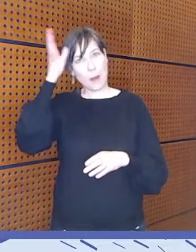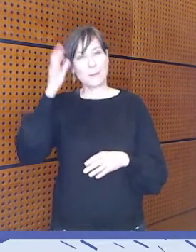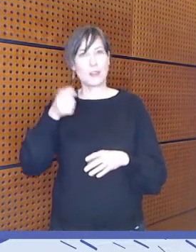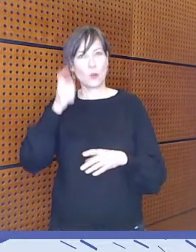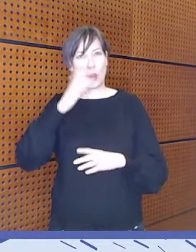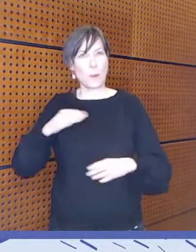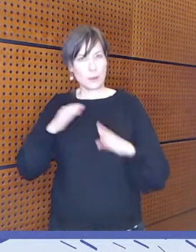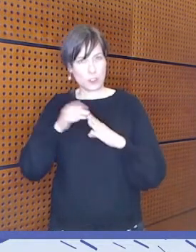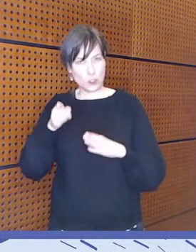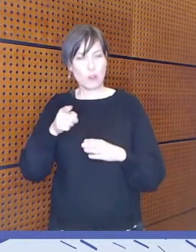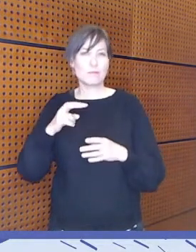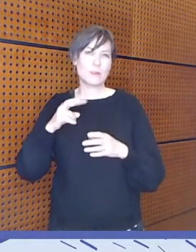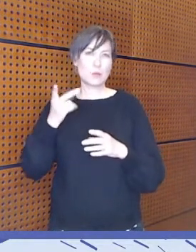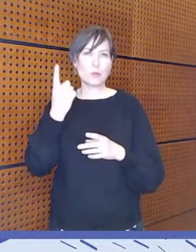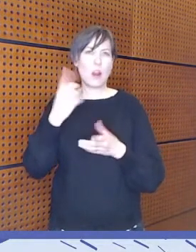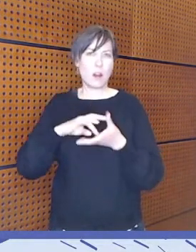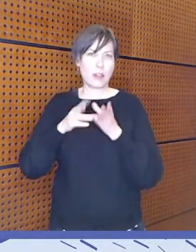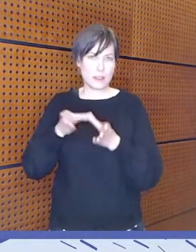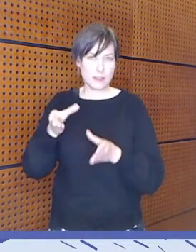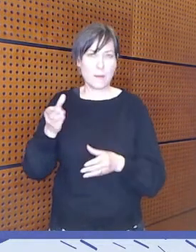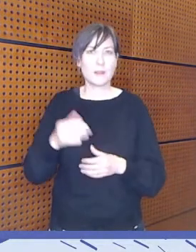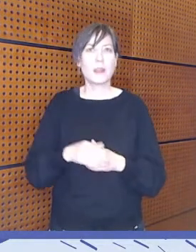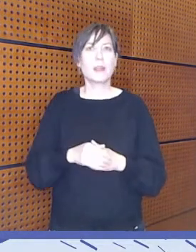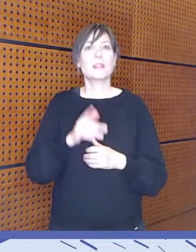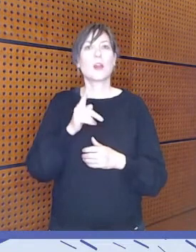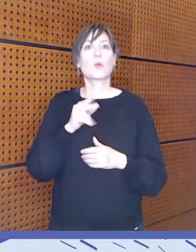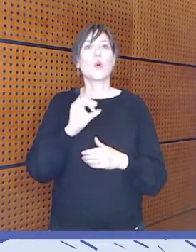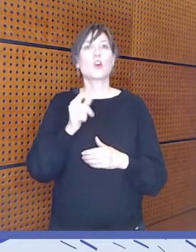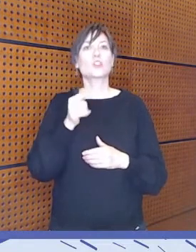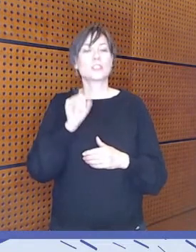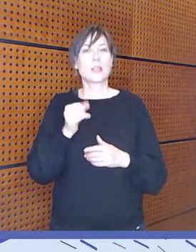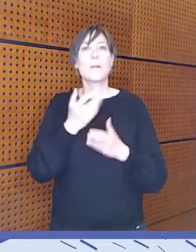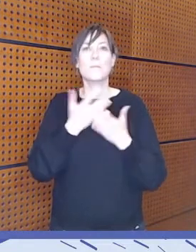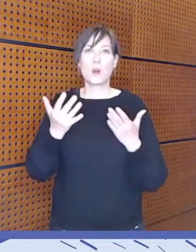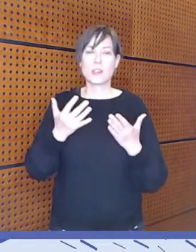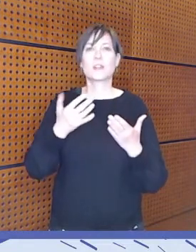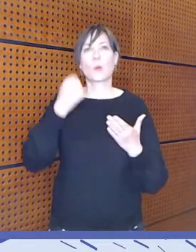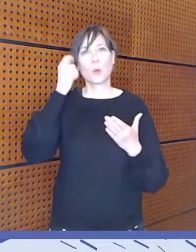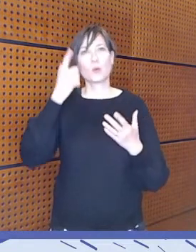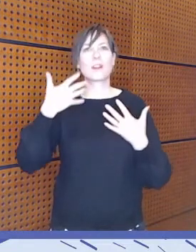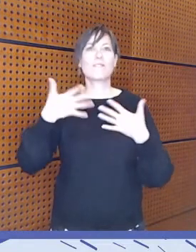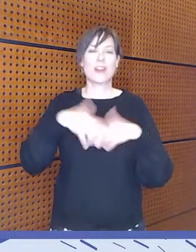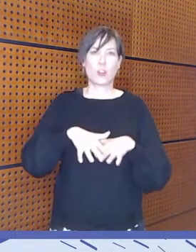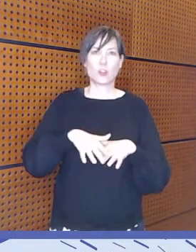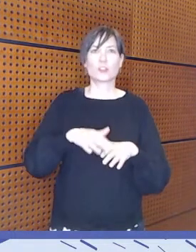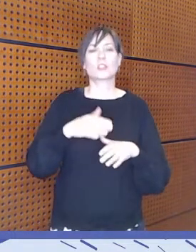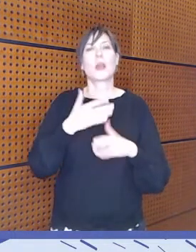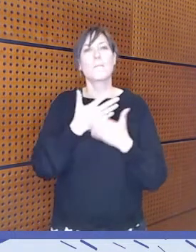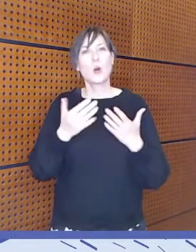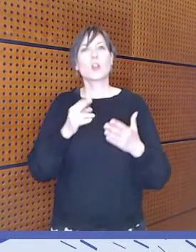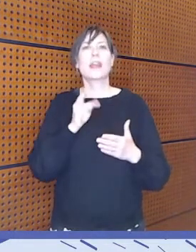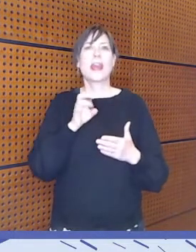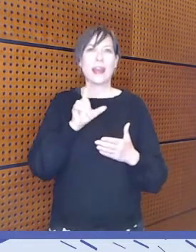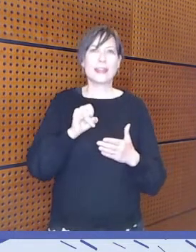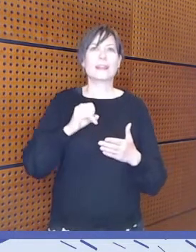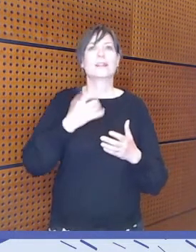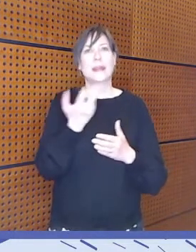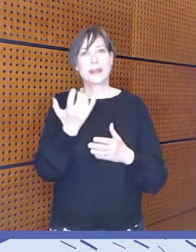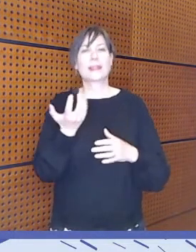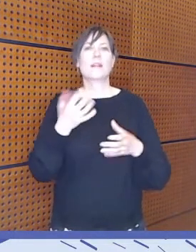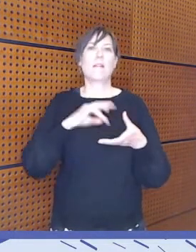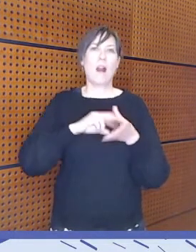-hankkeesta sekä projektipäällikkö Arten Kuosti monikulttuuriverkosto Monihelin DigiUp-hankkeesta.